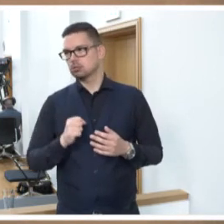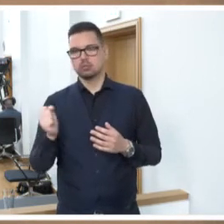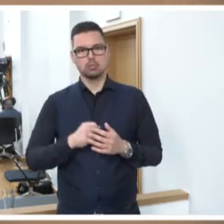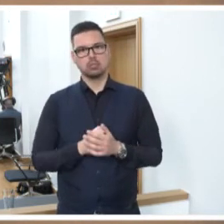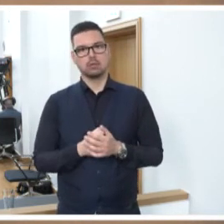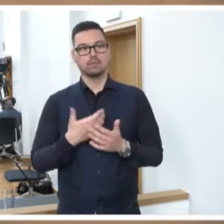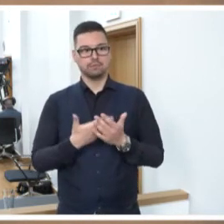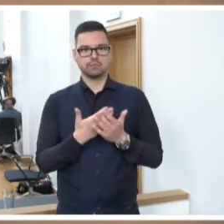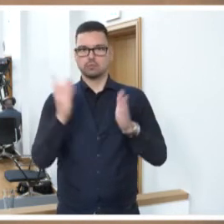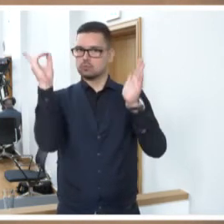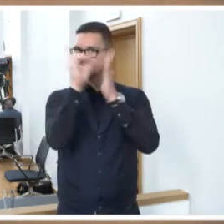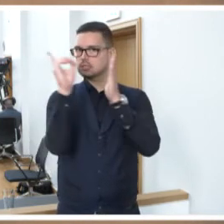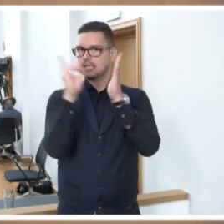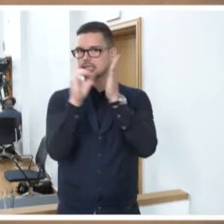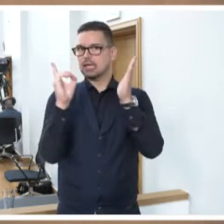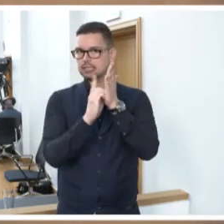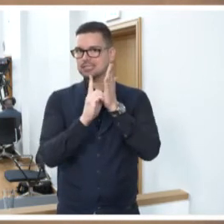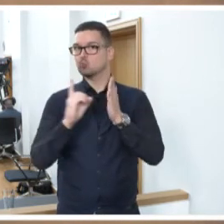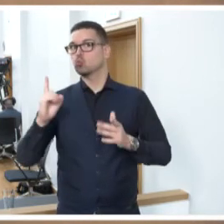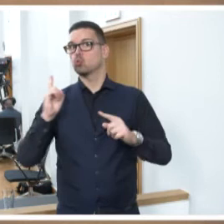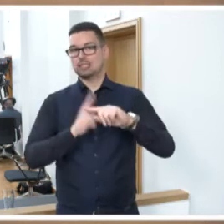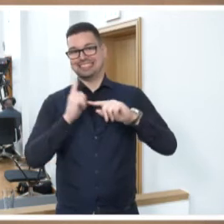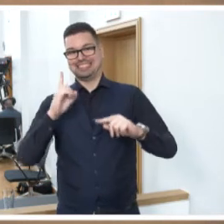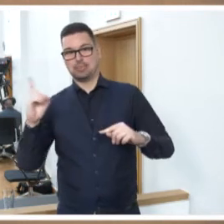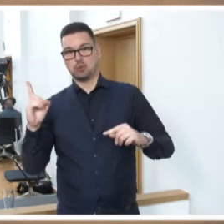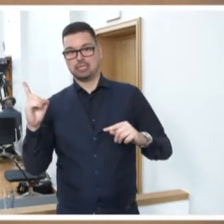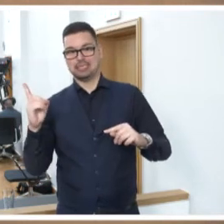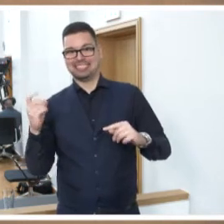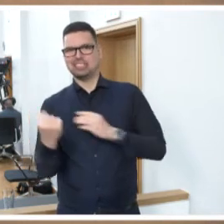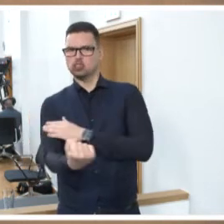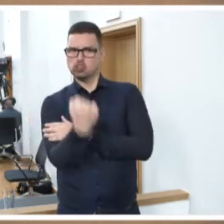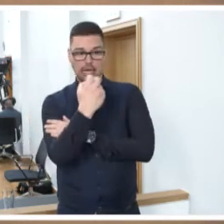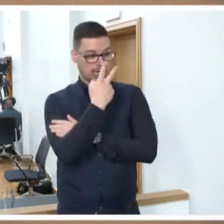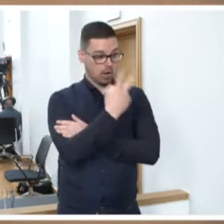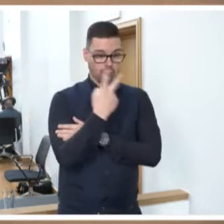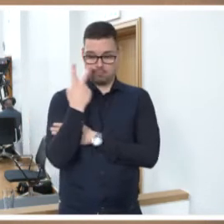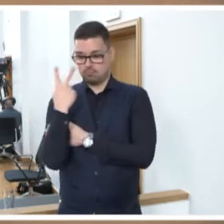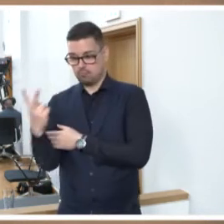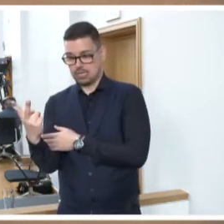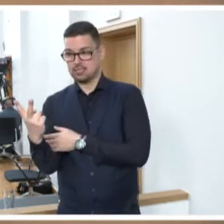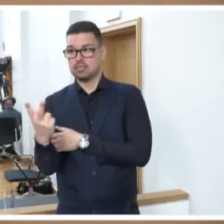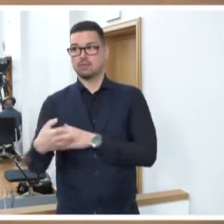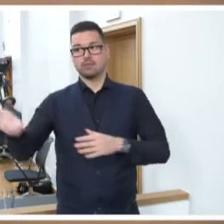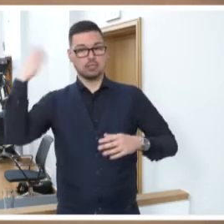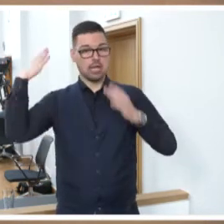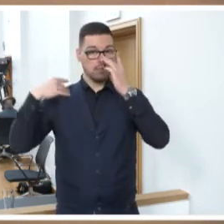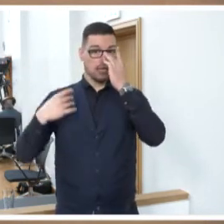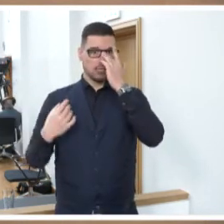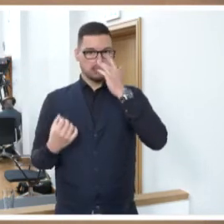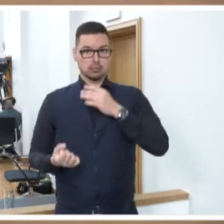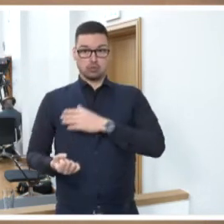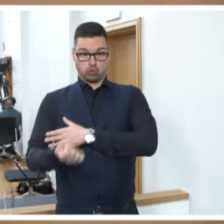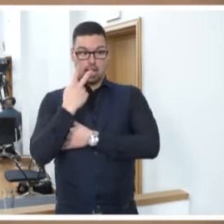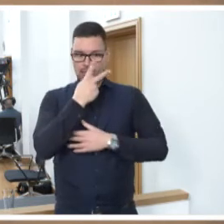Digitalisierung und Demokratie stärker darauf achten müssen, als in der Vergangenheit, was Fake News,